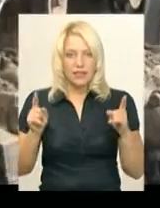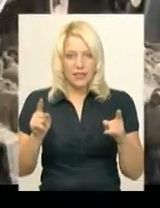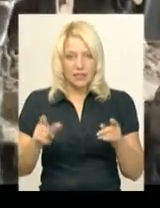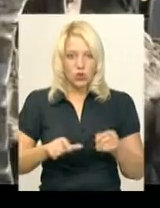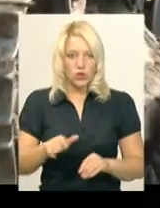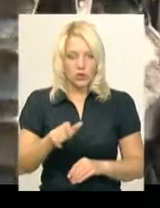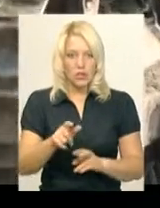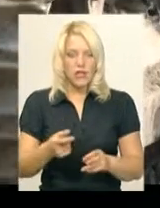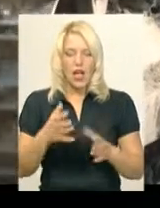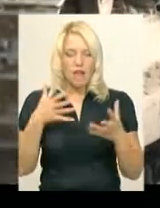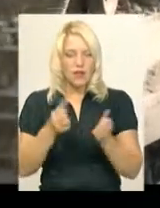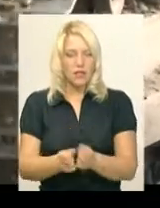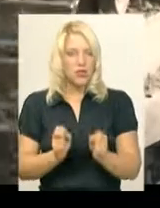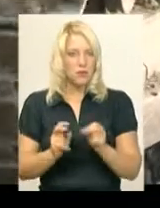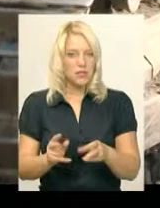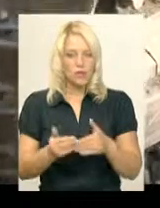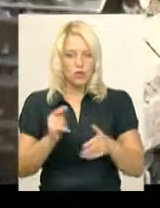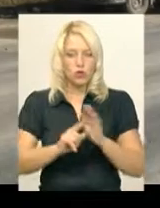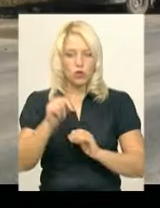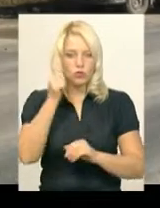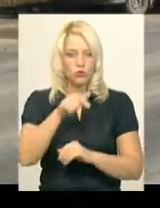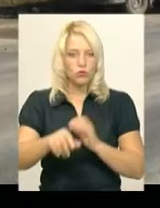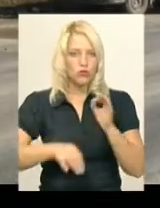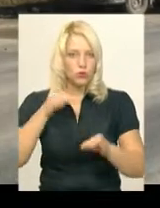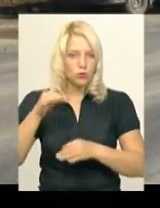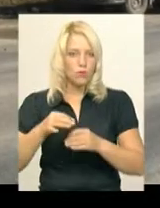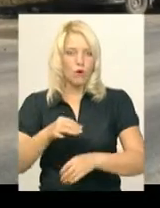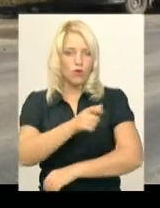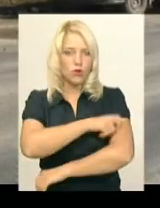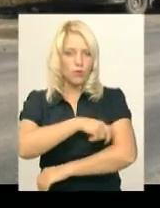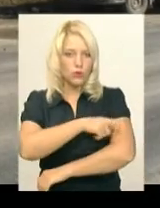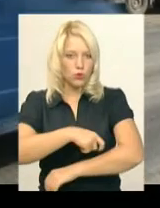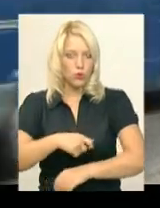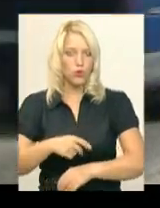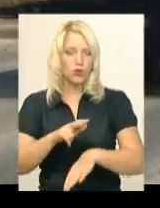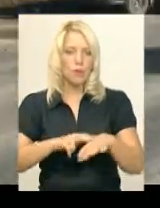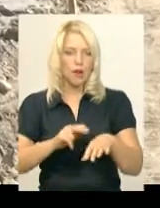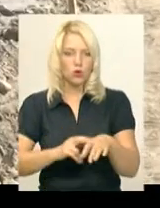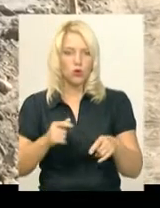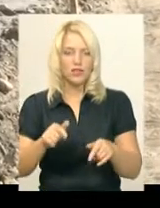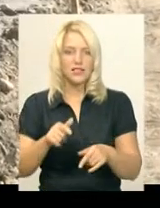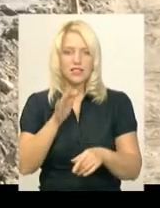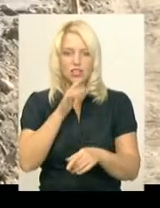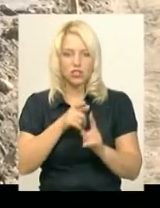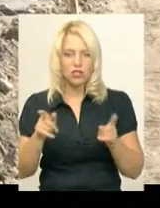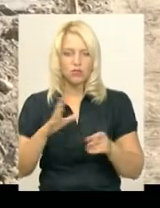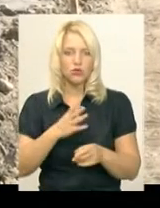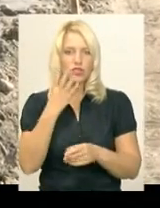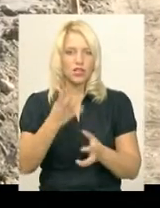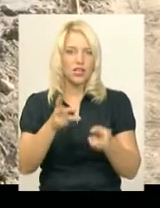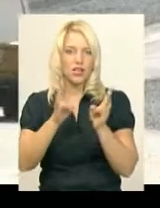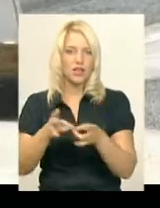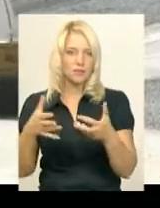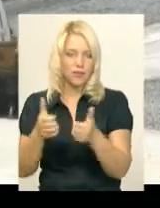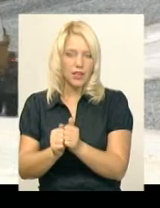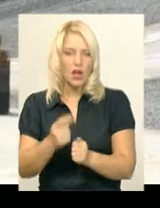траси аварійно небезпечний. Від початку року тут цілодобово чергують патрульні. За цей час на тещинам язику сталося чотири дорожньо-транспортні